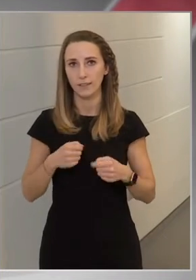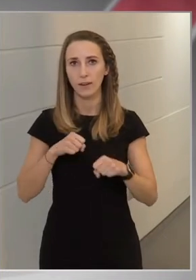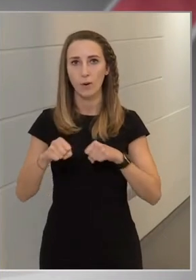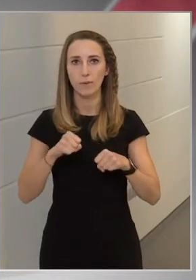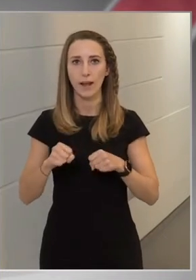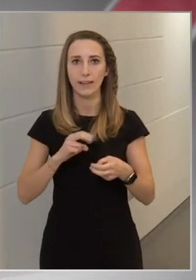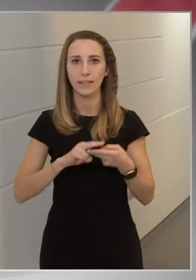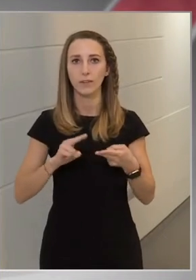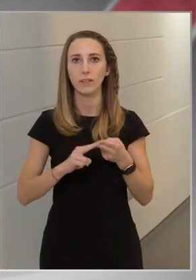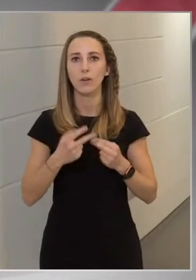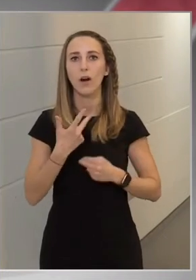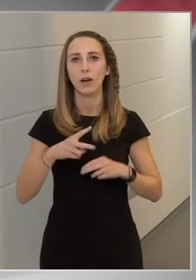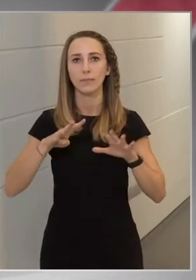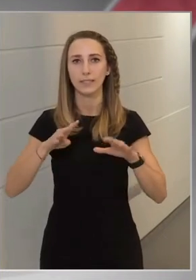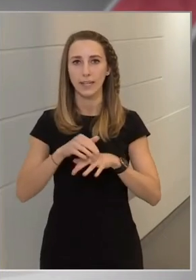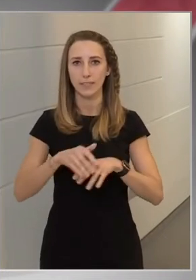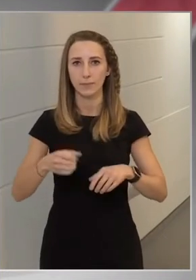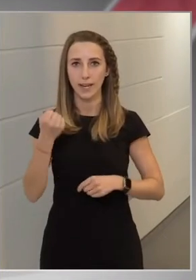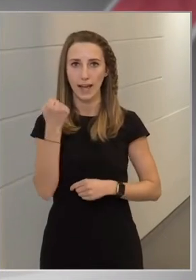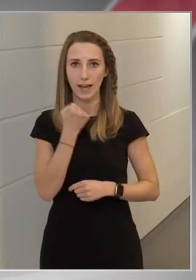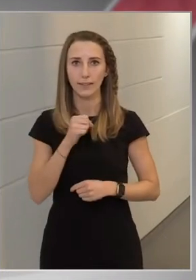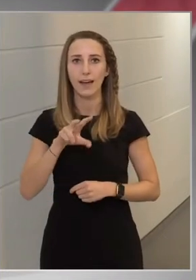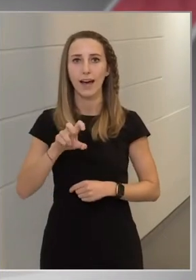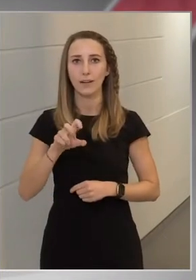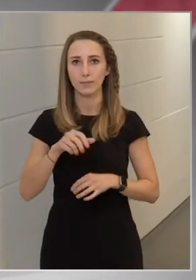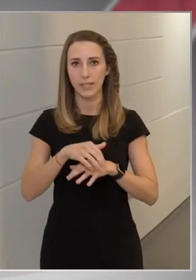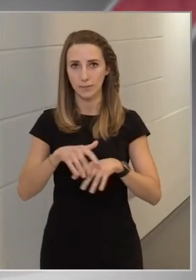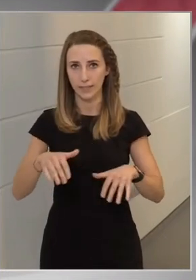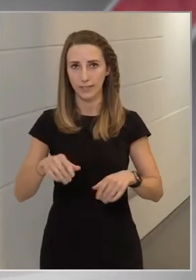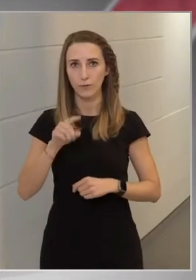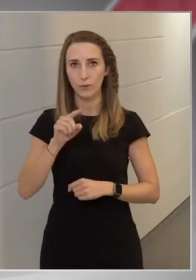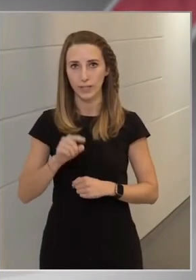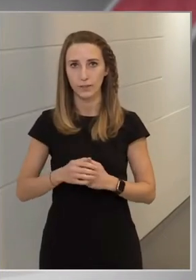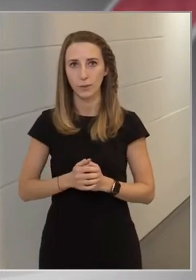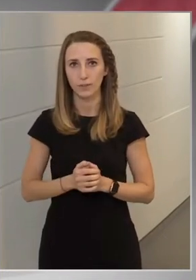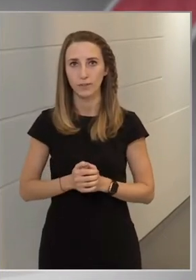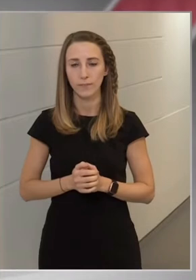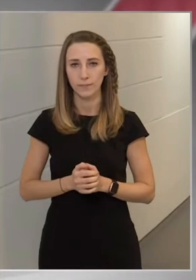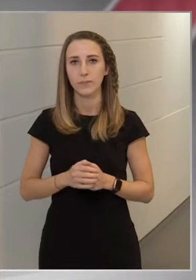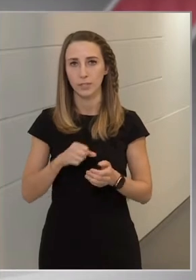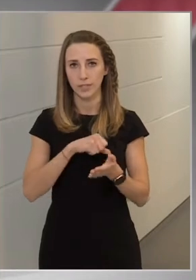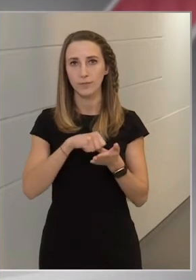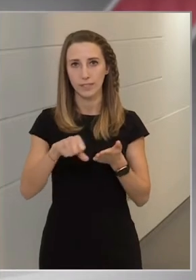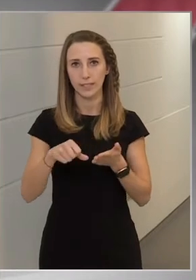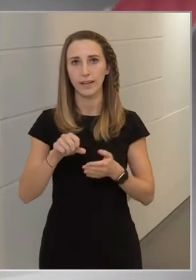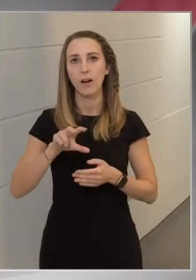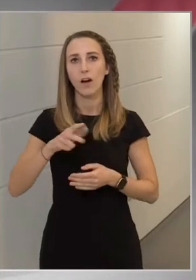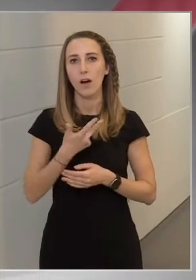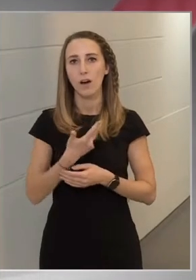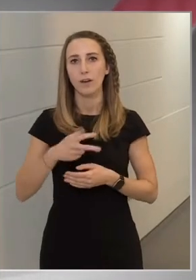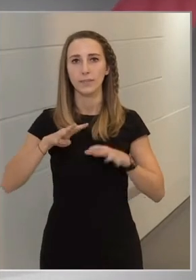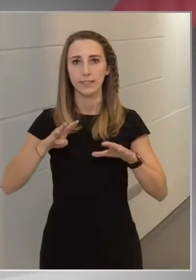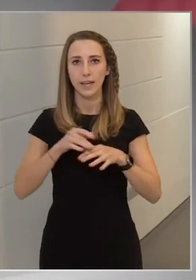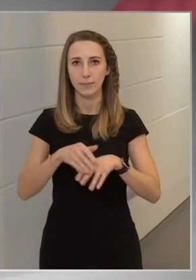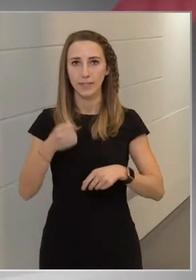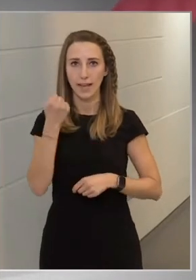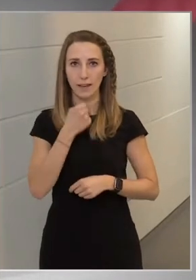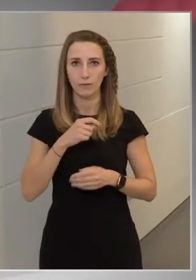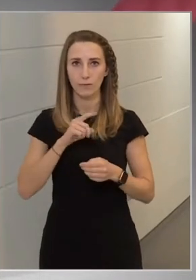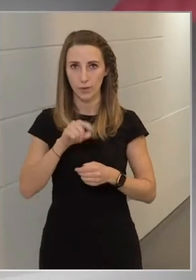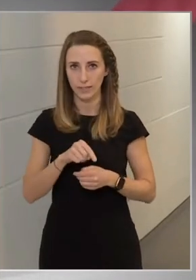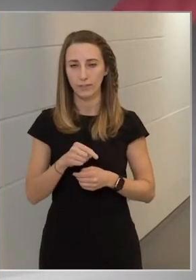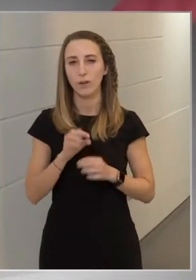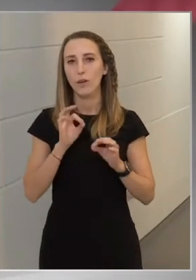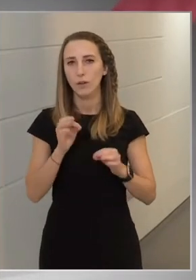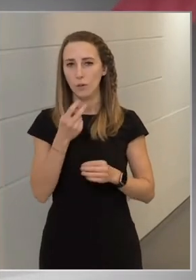kormányhivatalok 39 milliárd 300 millió forintot, és ki is fizettek 39 milliárd forintot. Tehát jól látszik